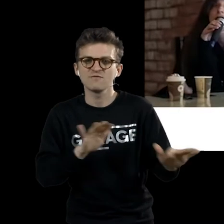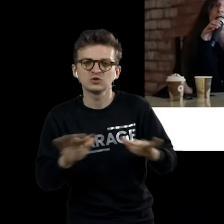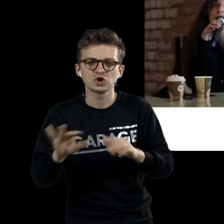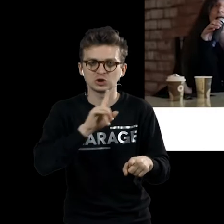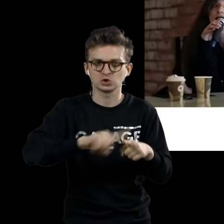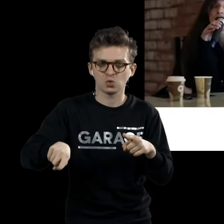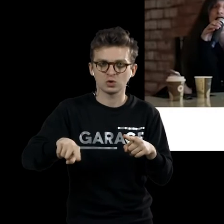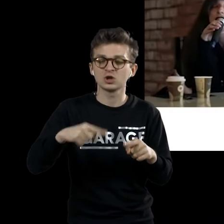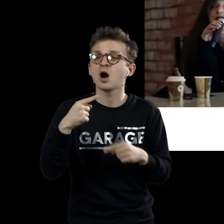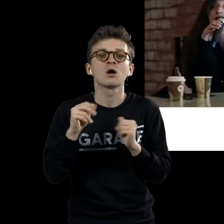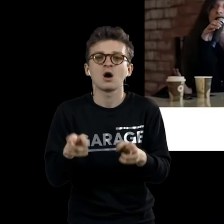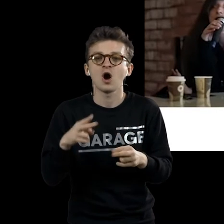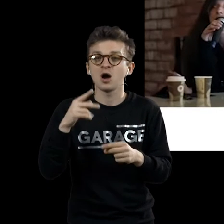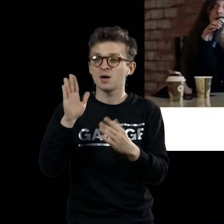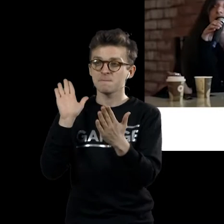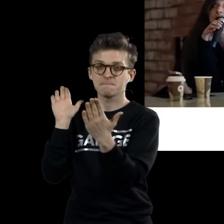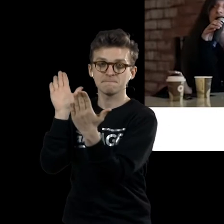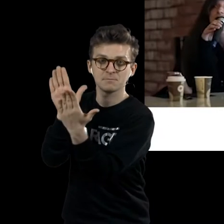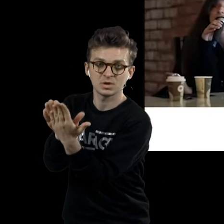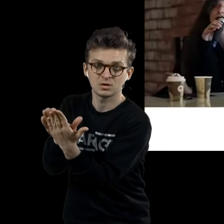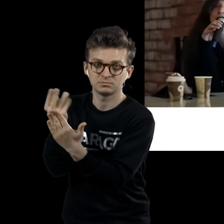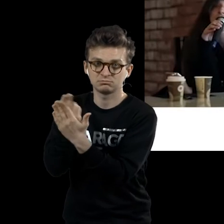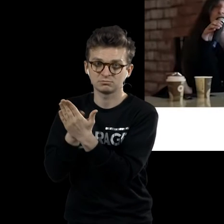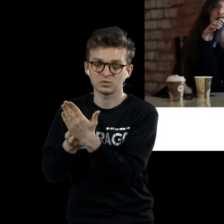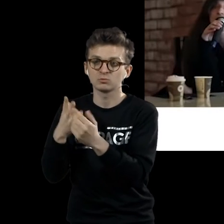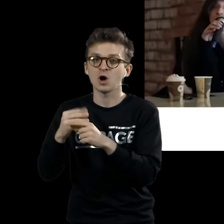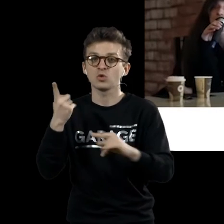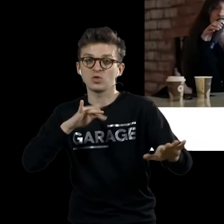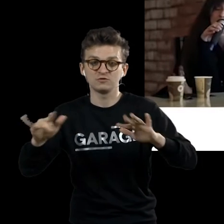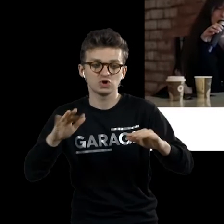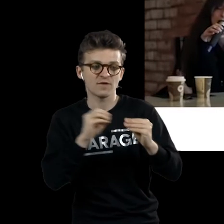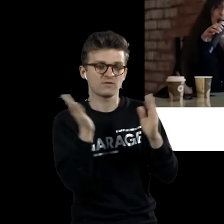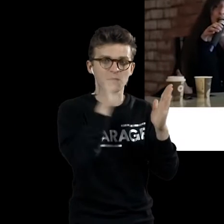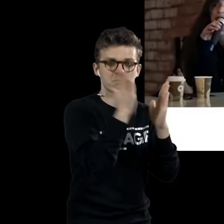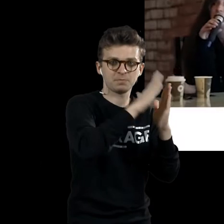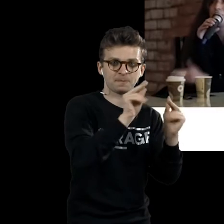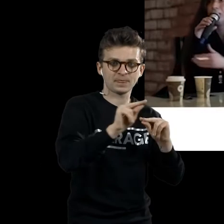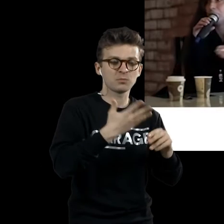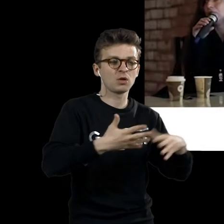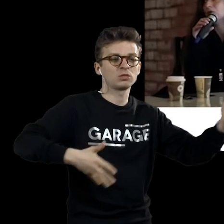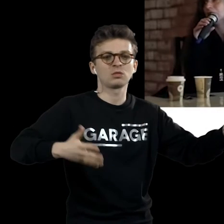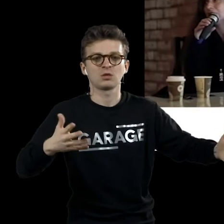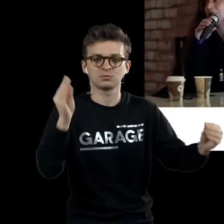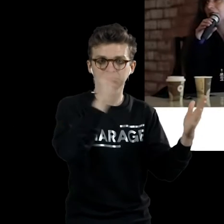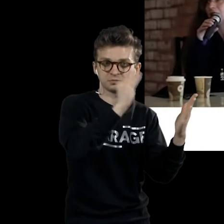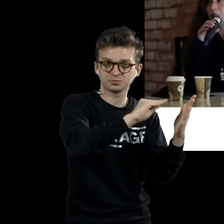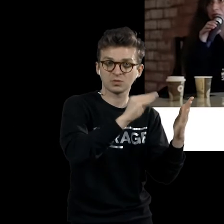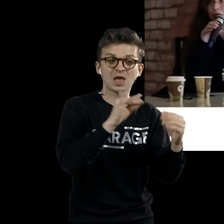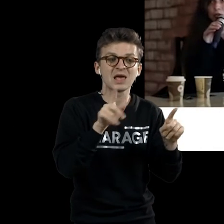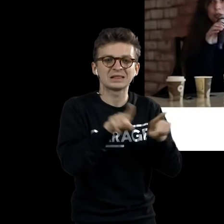скорость через попытки наложить изображение различных воздвижений друг на друга.